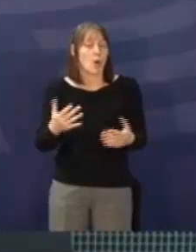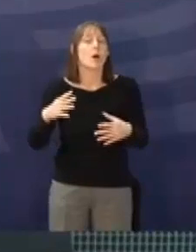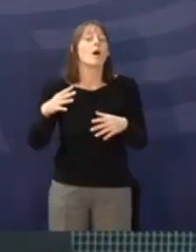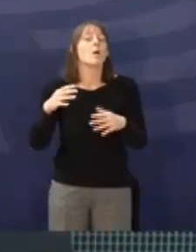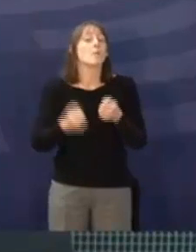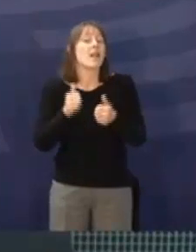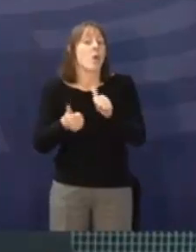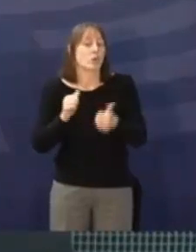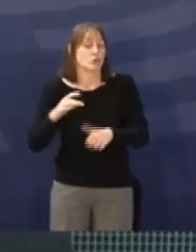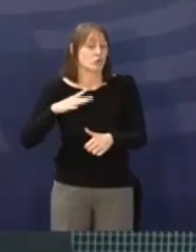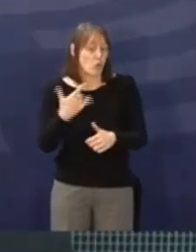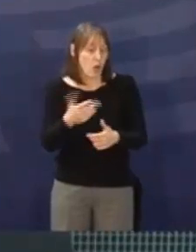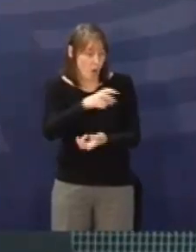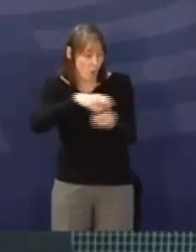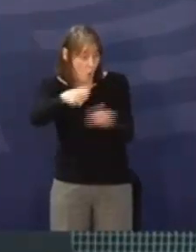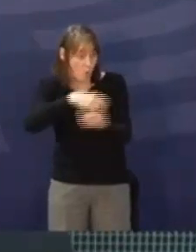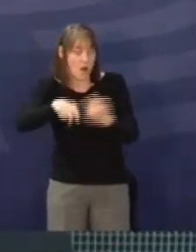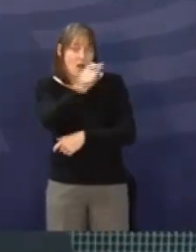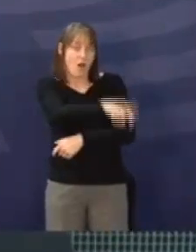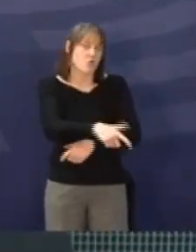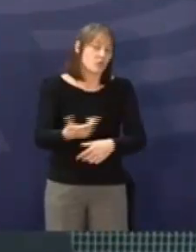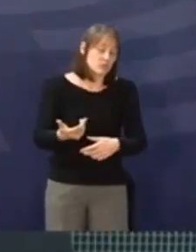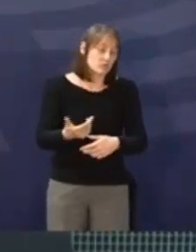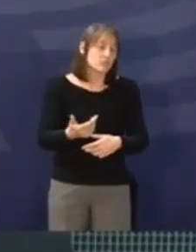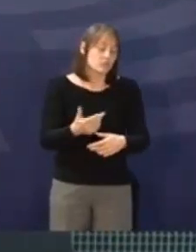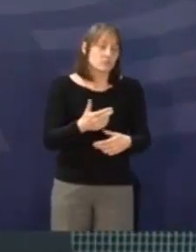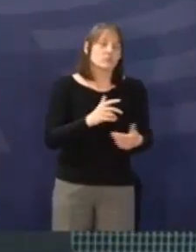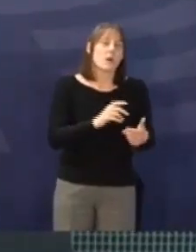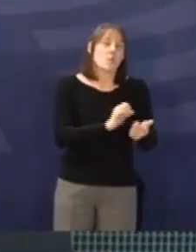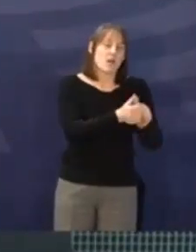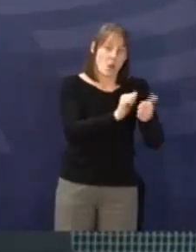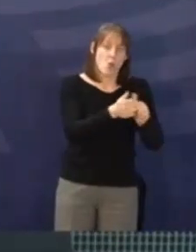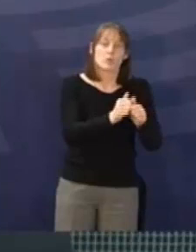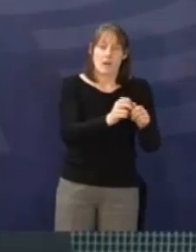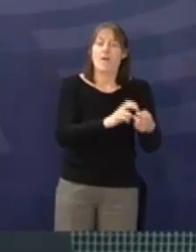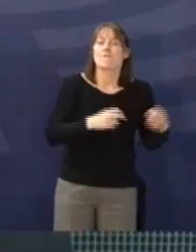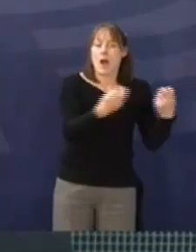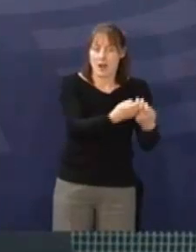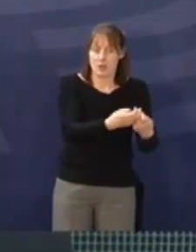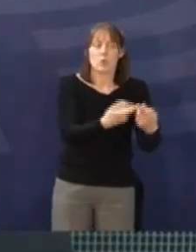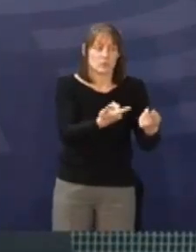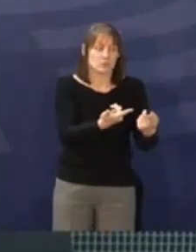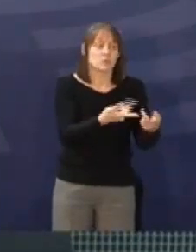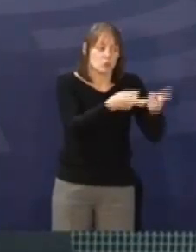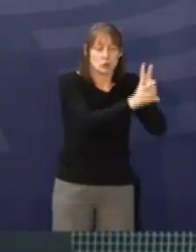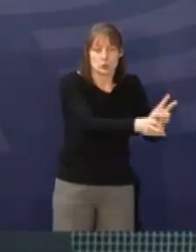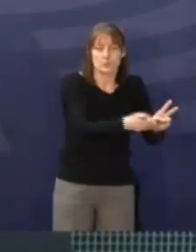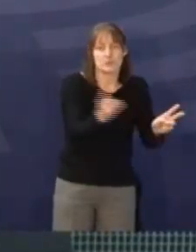am Standort Bremen umgeht, ist, da kann man die Pilotenvereinigung koppeln, zustimmen, zitieren, beschämend.